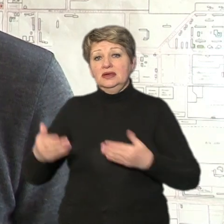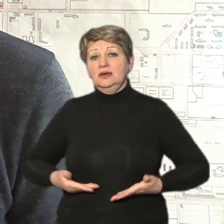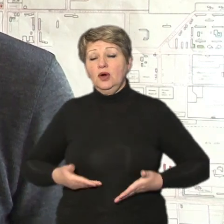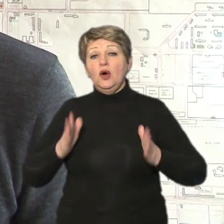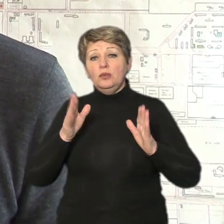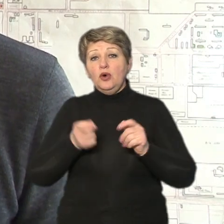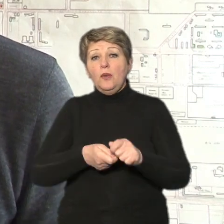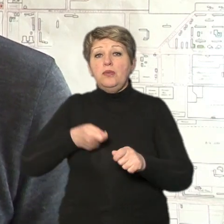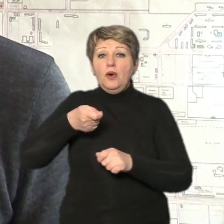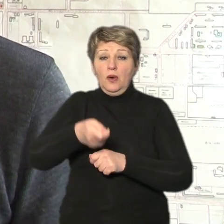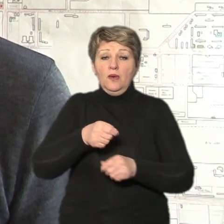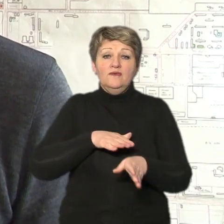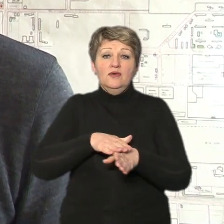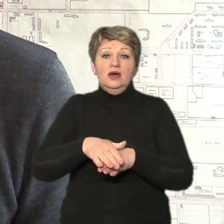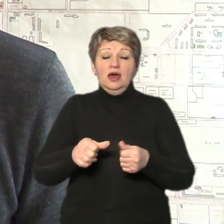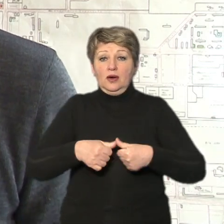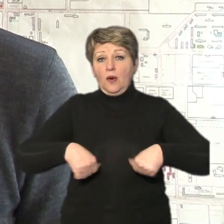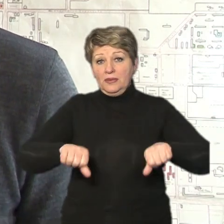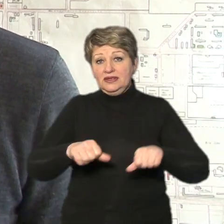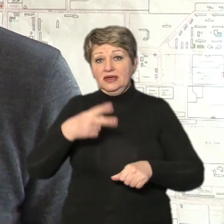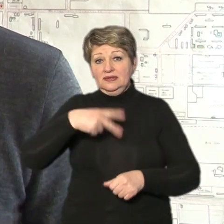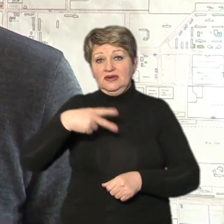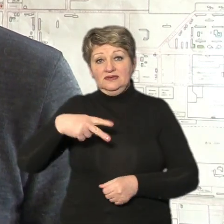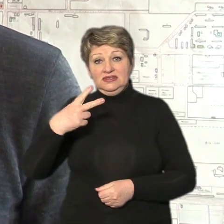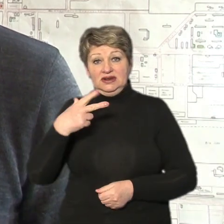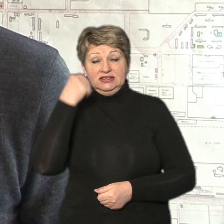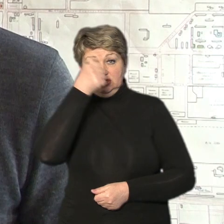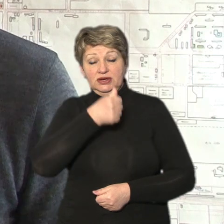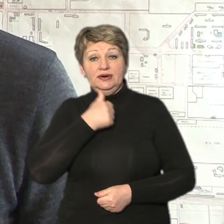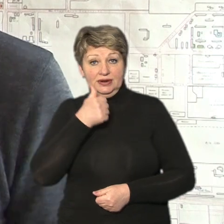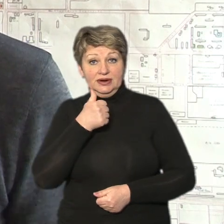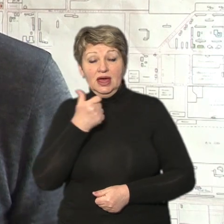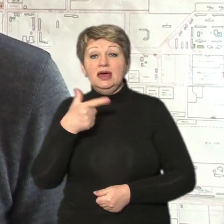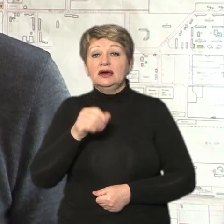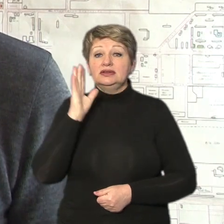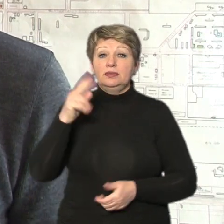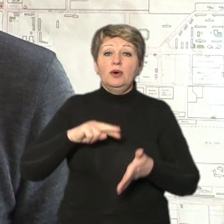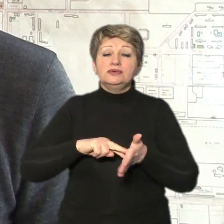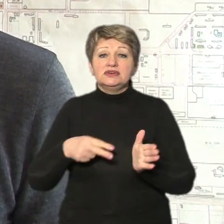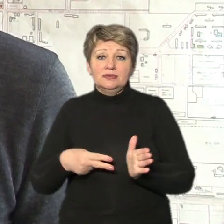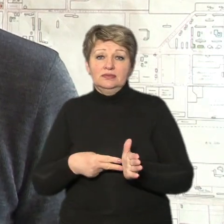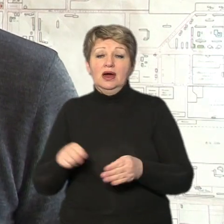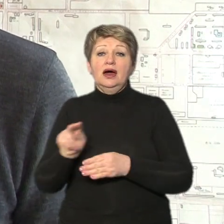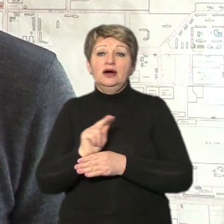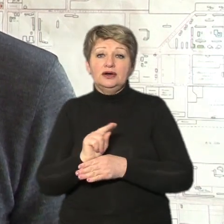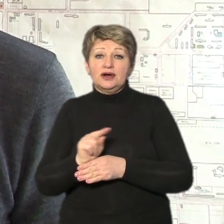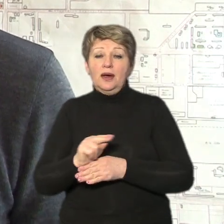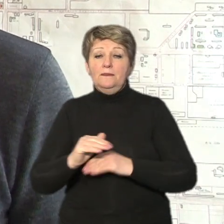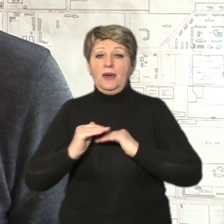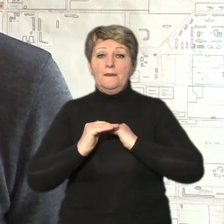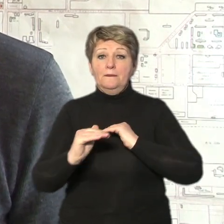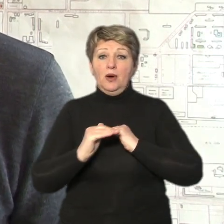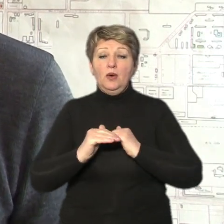подано на виконавчий комітет на 23 рік де буде передбачено ремонт покриття